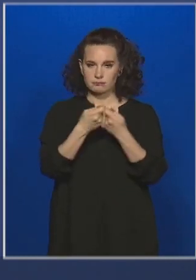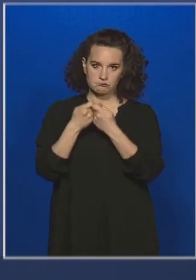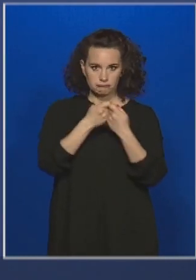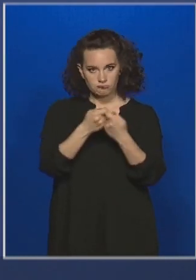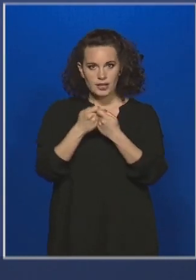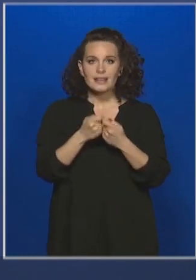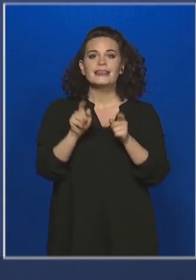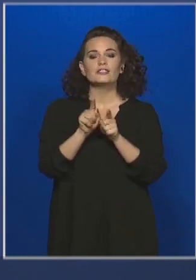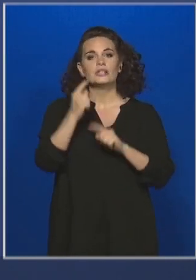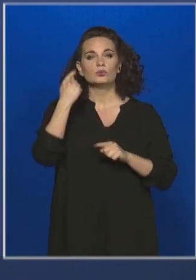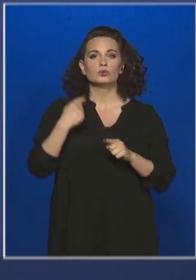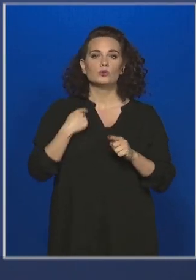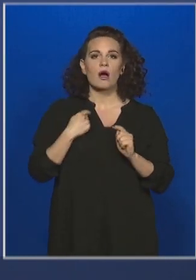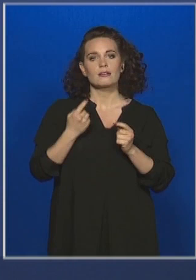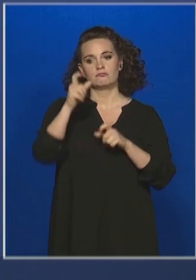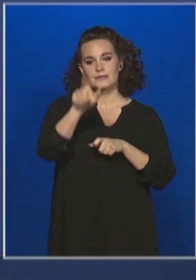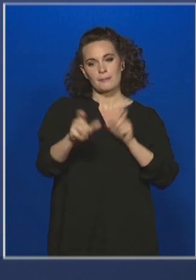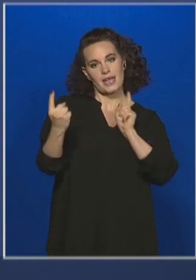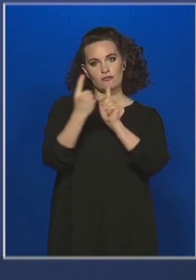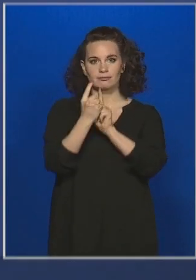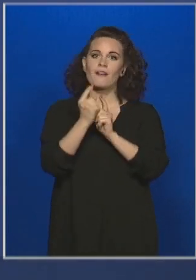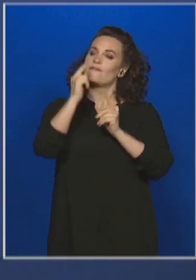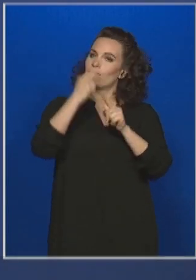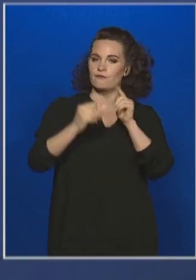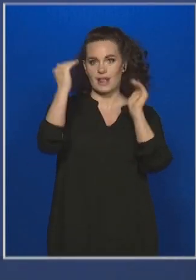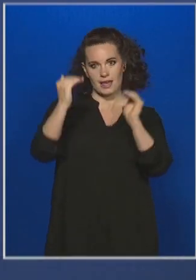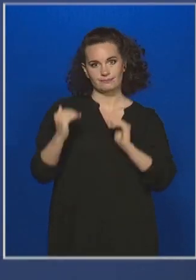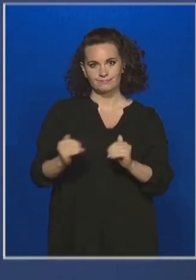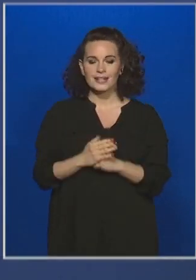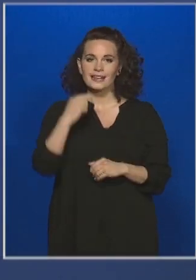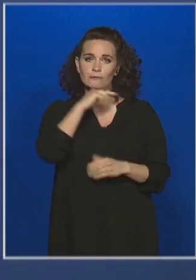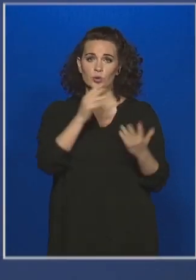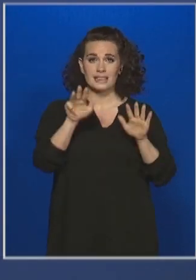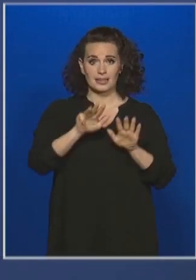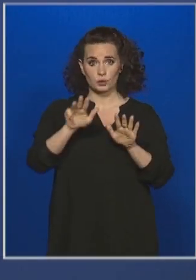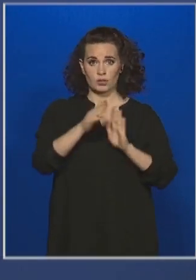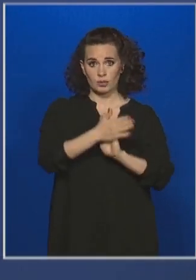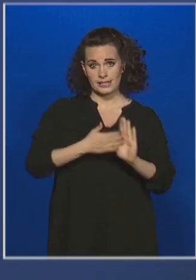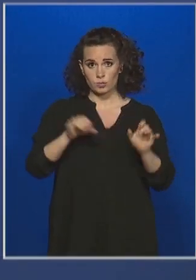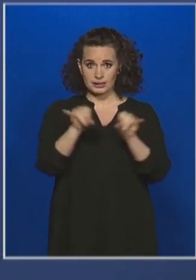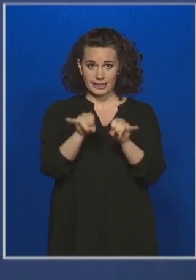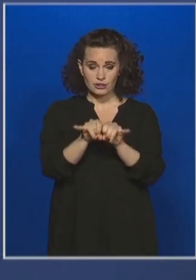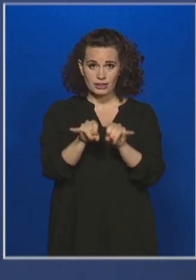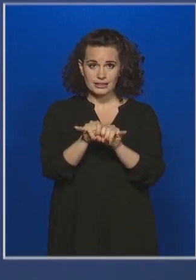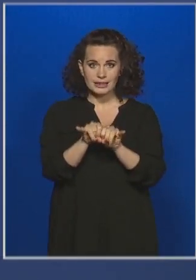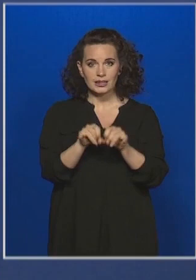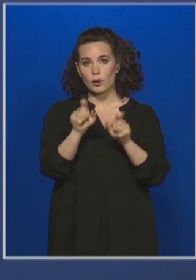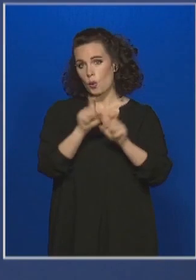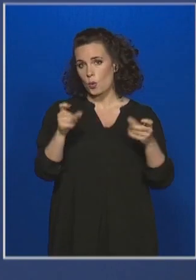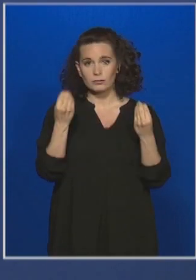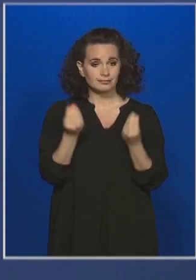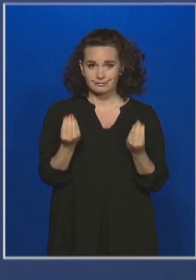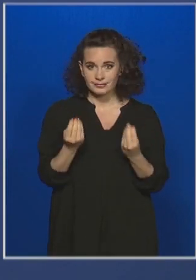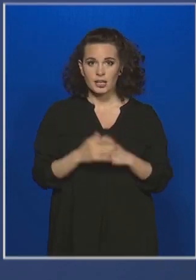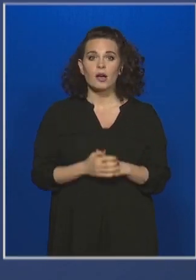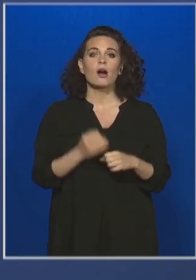kontaktusokat a felére csökkentjük. Az első héten a vizsgák 9 órakor kezdődnek, ennek az oka, az a magyarázata, hogy a munkába járók